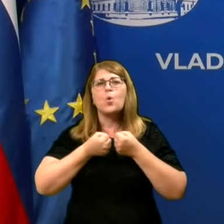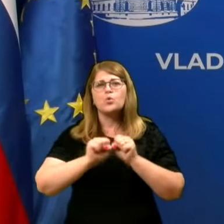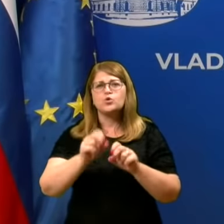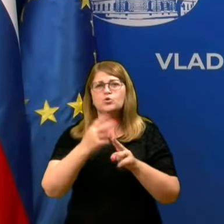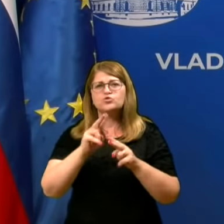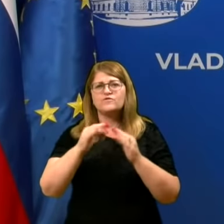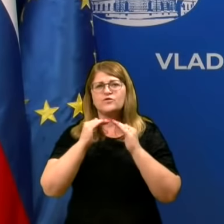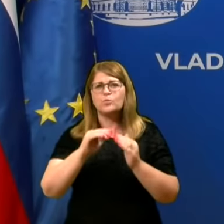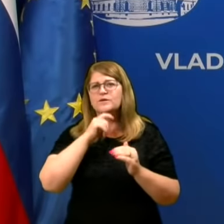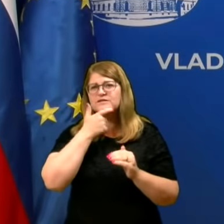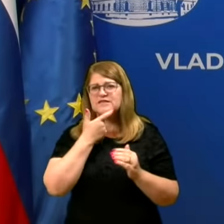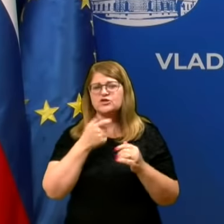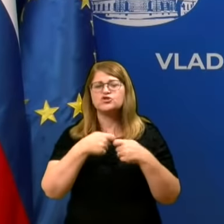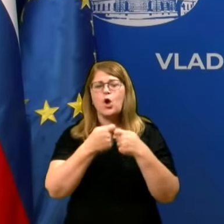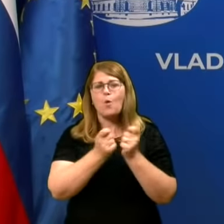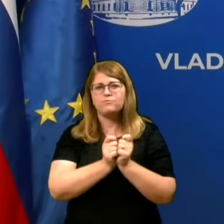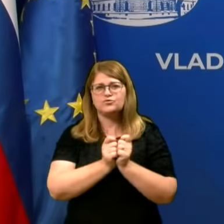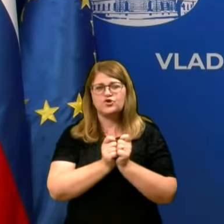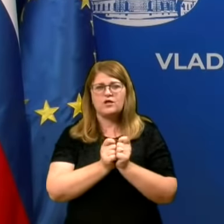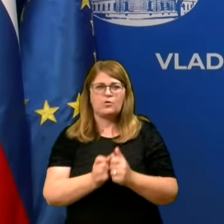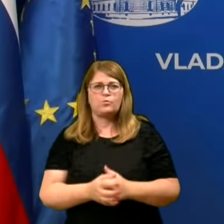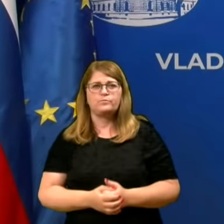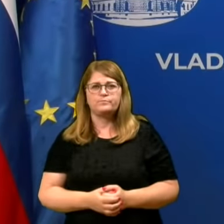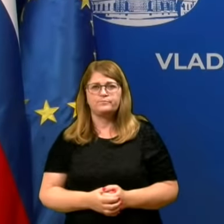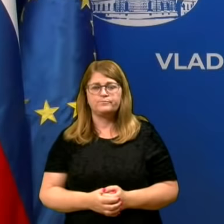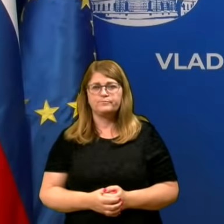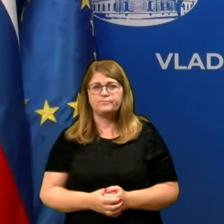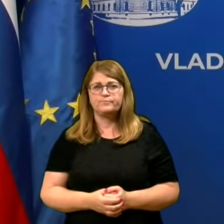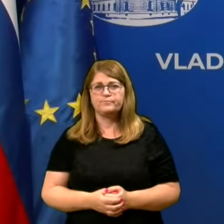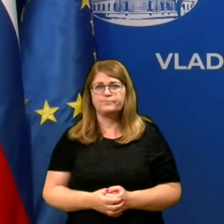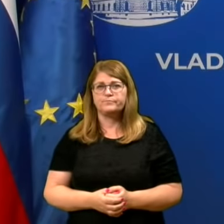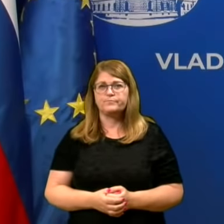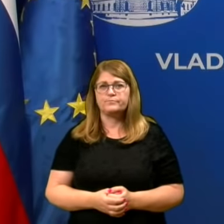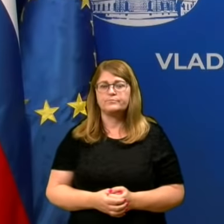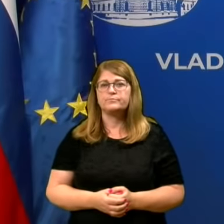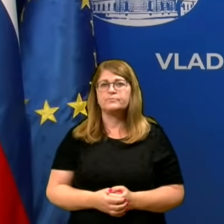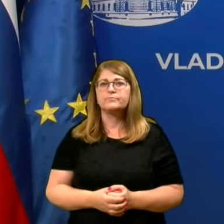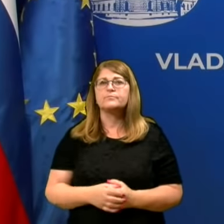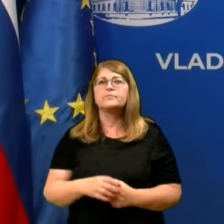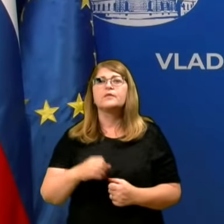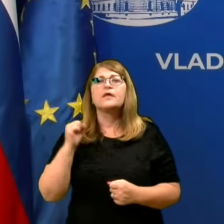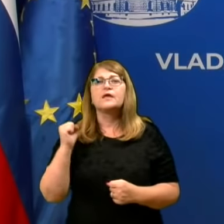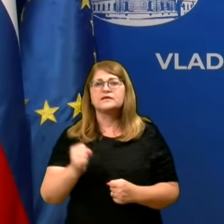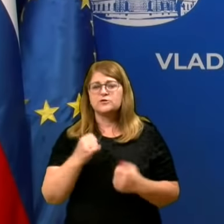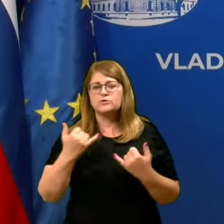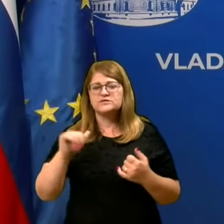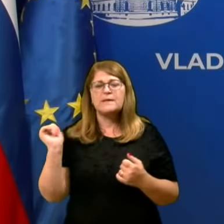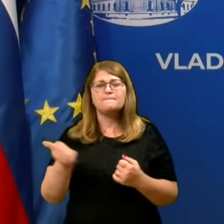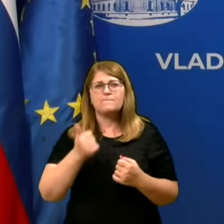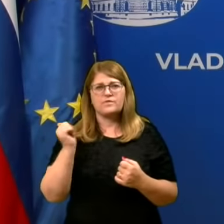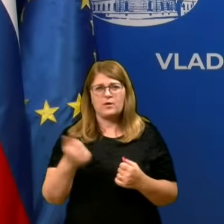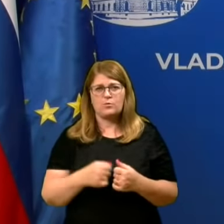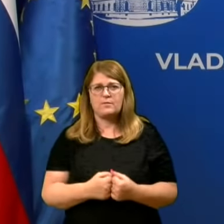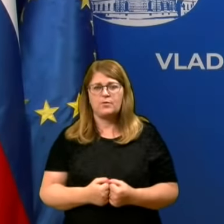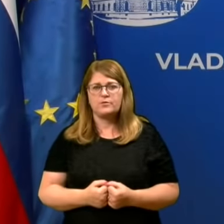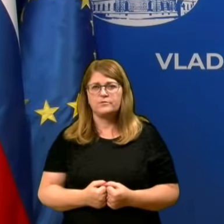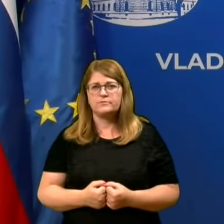starejših občanov in socijalno-varstvene zavode. Tudi na zapore ne smemo pozabiti. To zdaj ponavljamo prvič